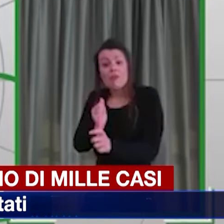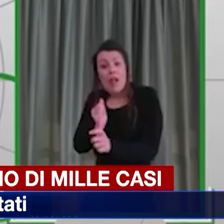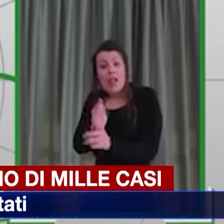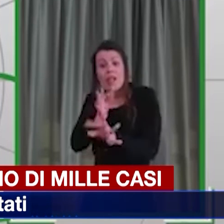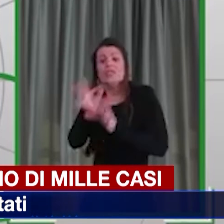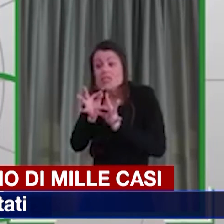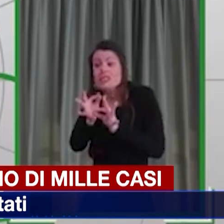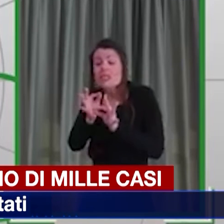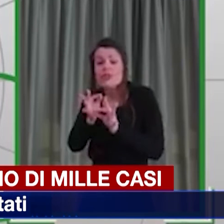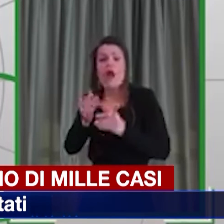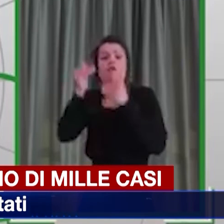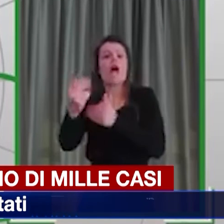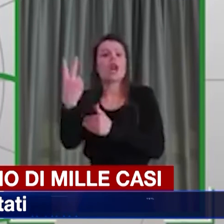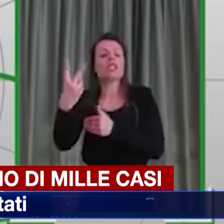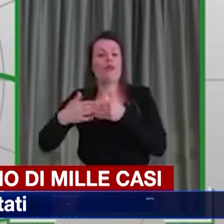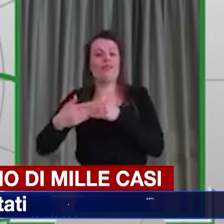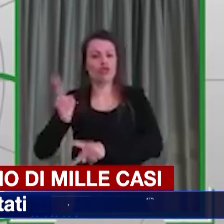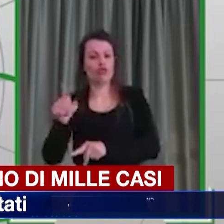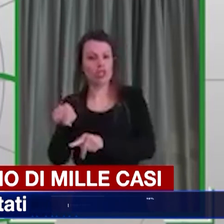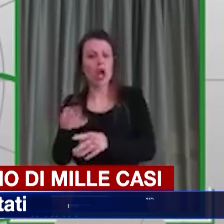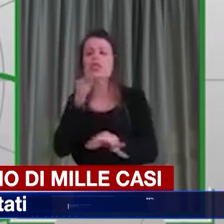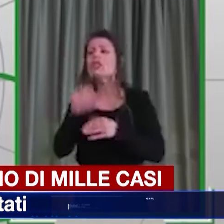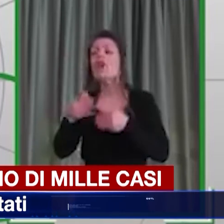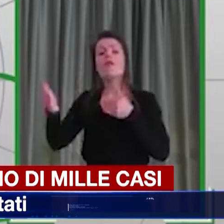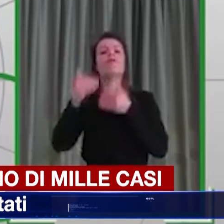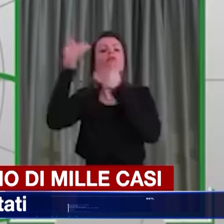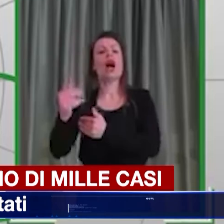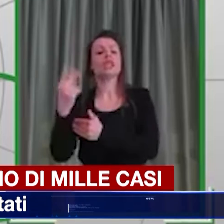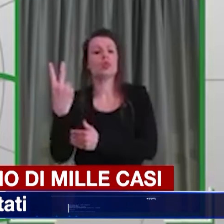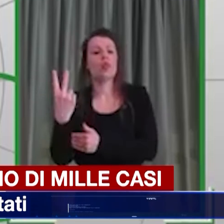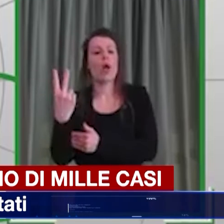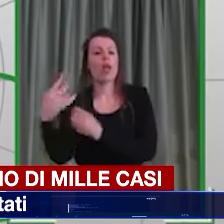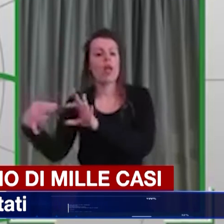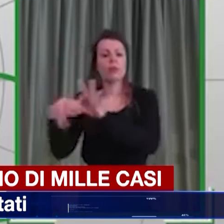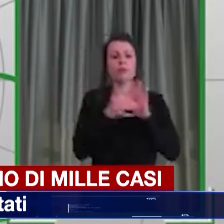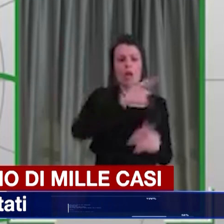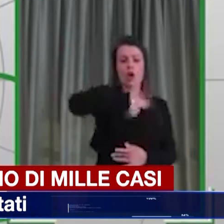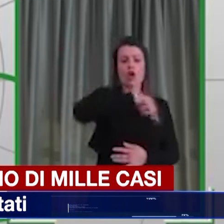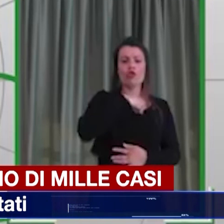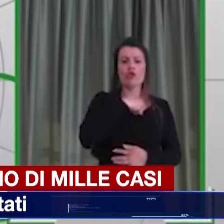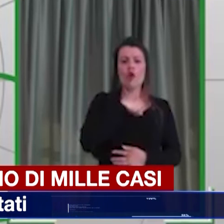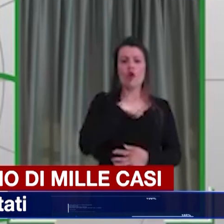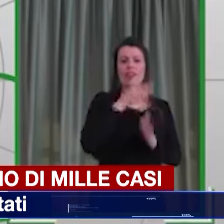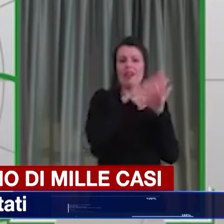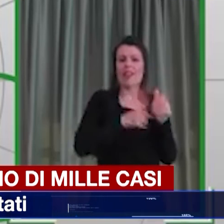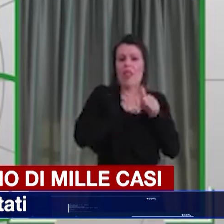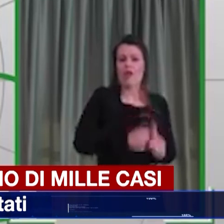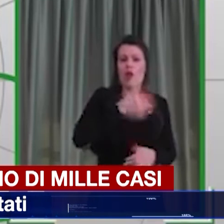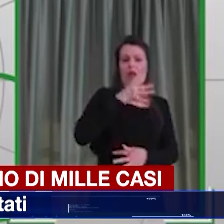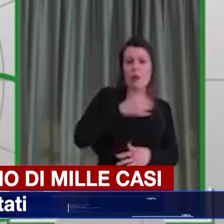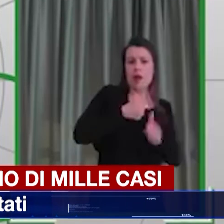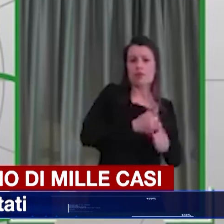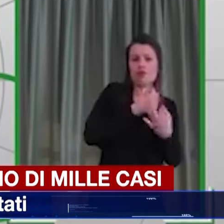2. Quindi la fase 2 dipende da quanto noi saremo capaci di rispettare queste regole e di